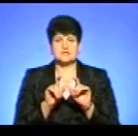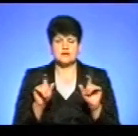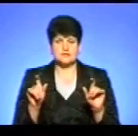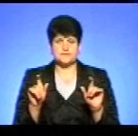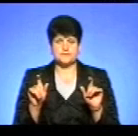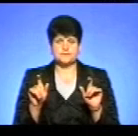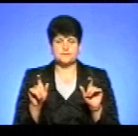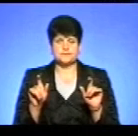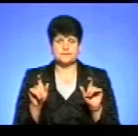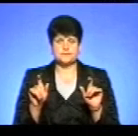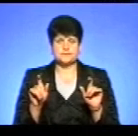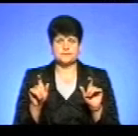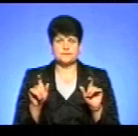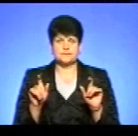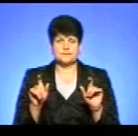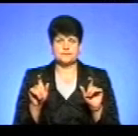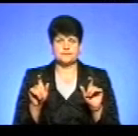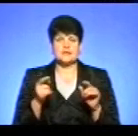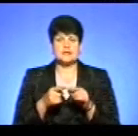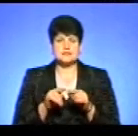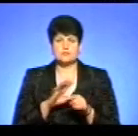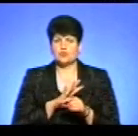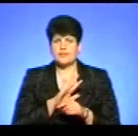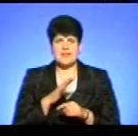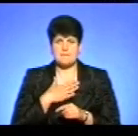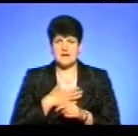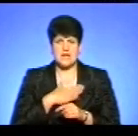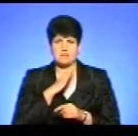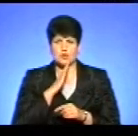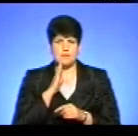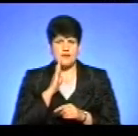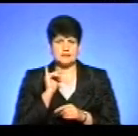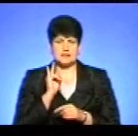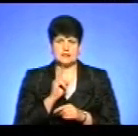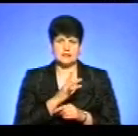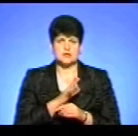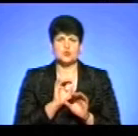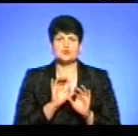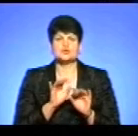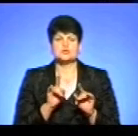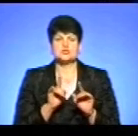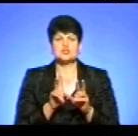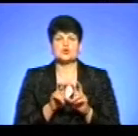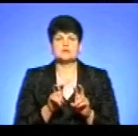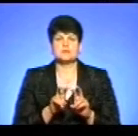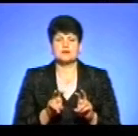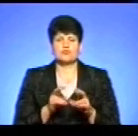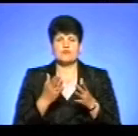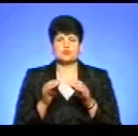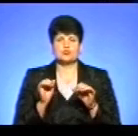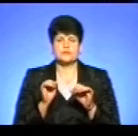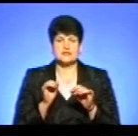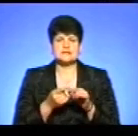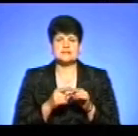дитячий садочок. І це було дуже неприємно як і матері, так і дитині. Розкажіть, будь ласка, чи розібралися в вашому управлінні,